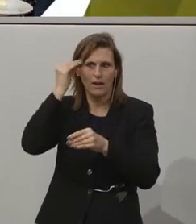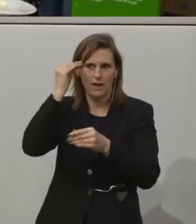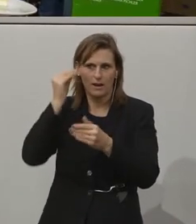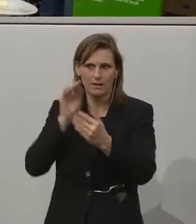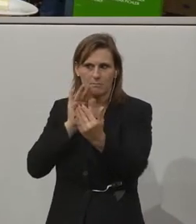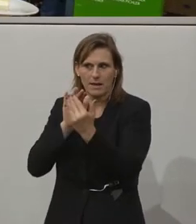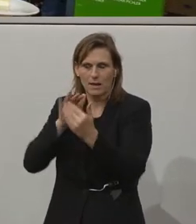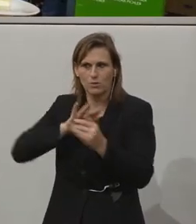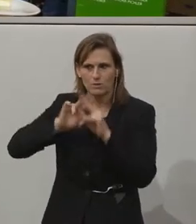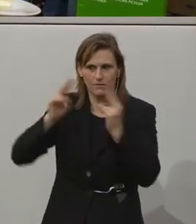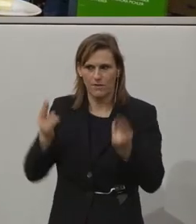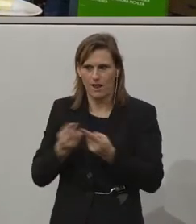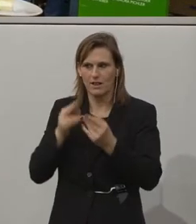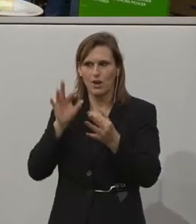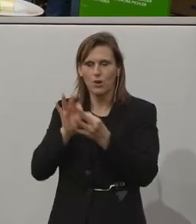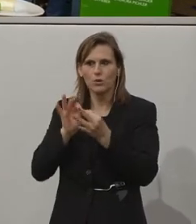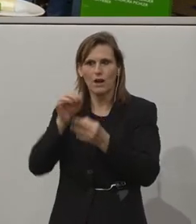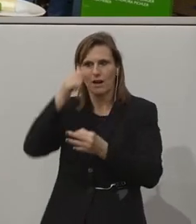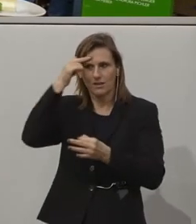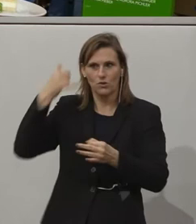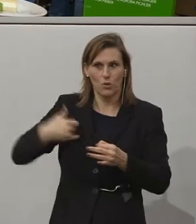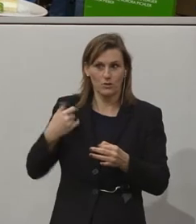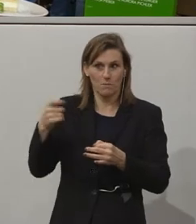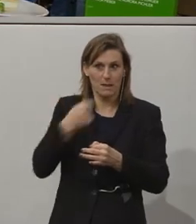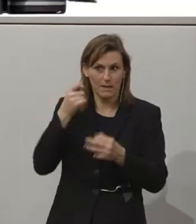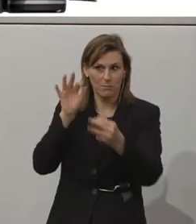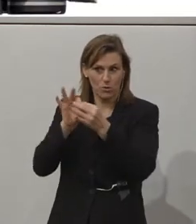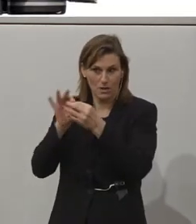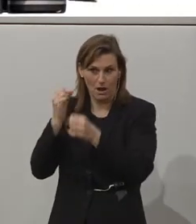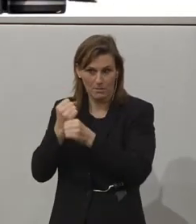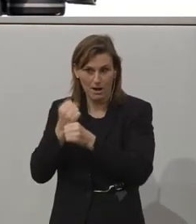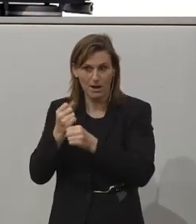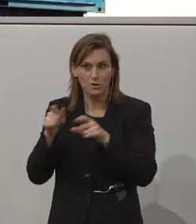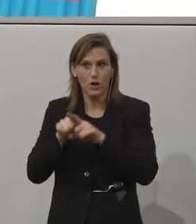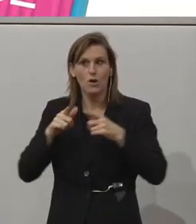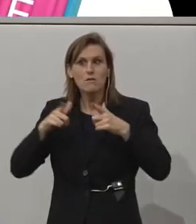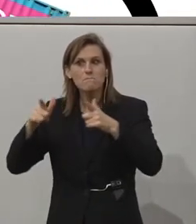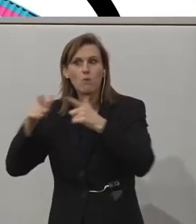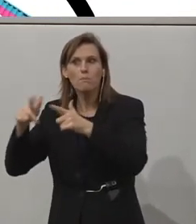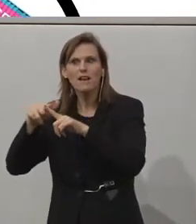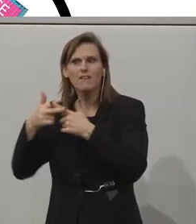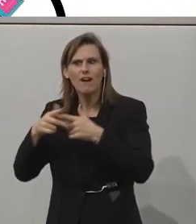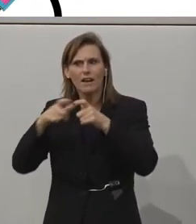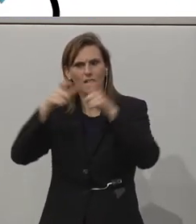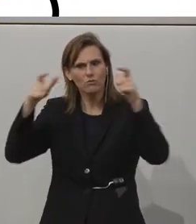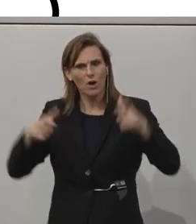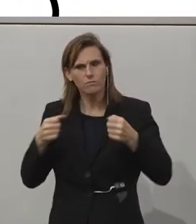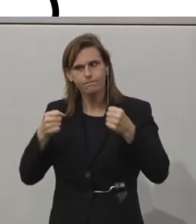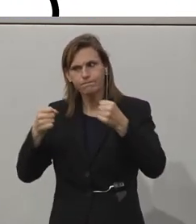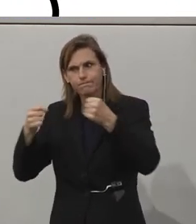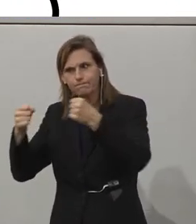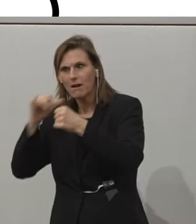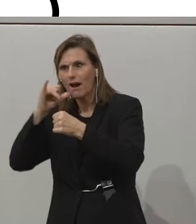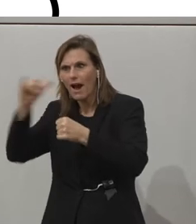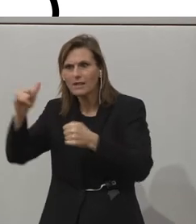und stellt Kontakte zwischen den jungen Leuten und Betrieben her. Und als mobiler Werkraum geht der Trailer auf Reisen und sucht